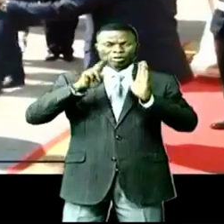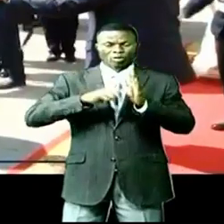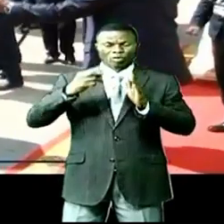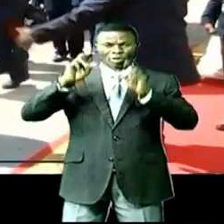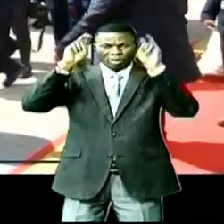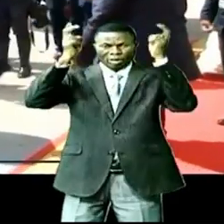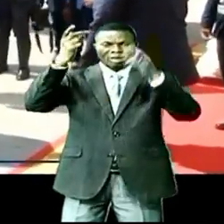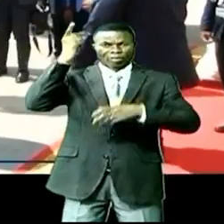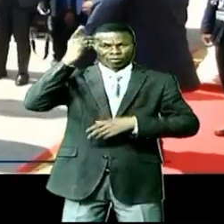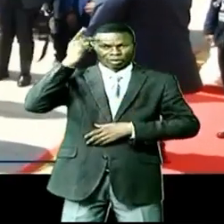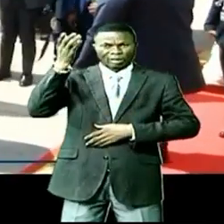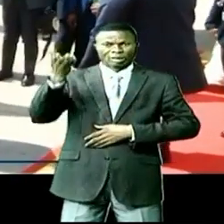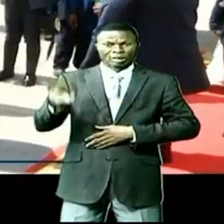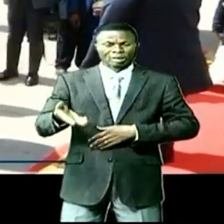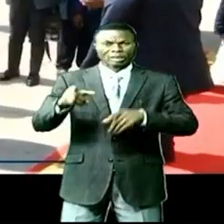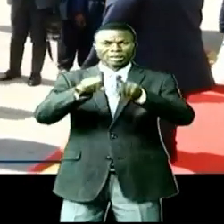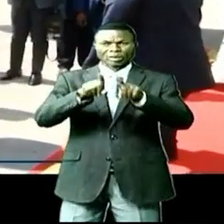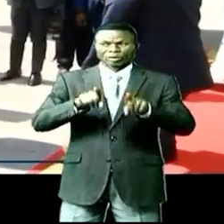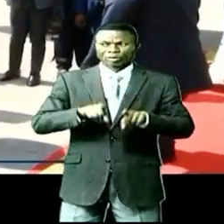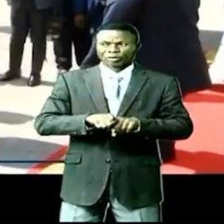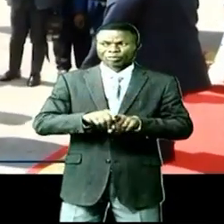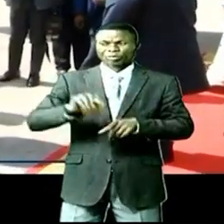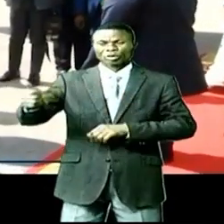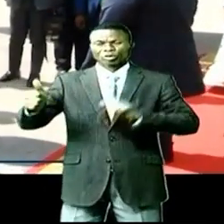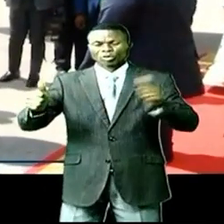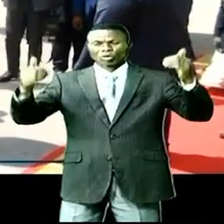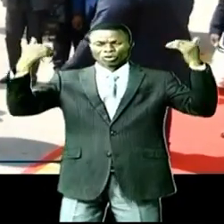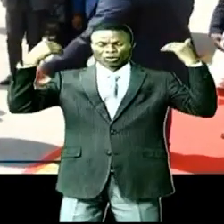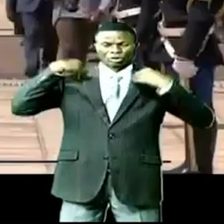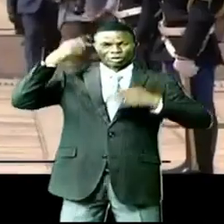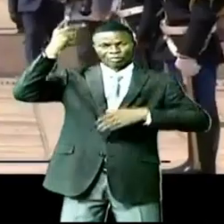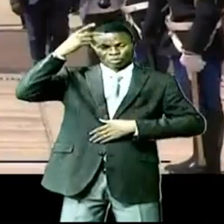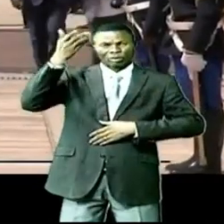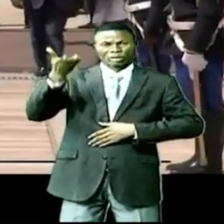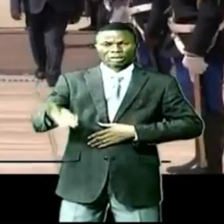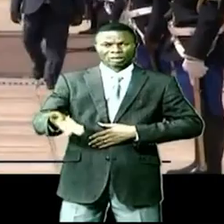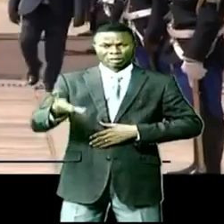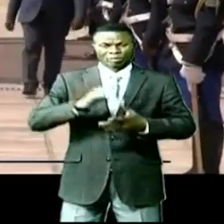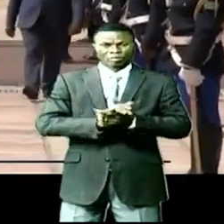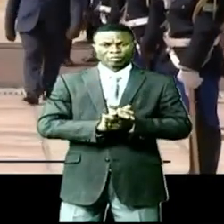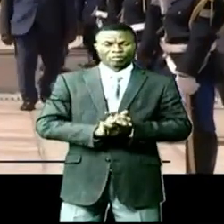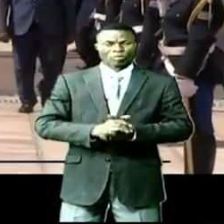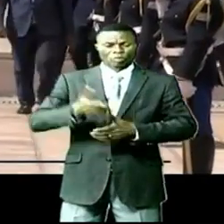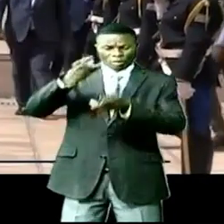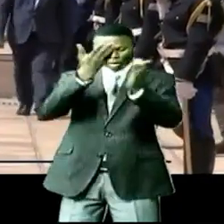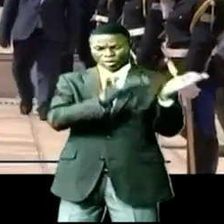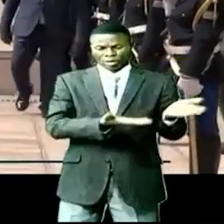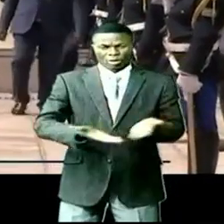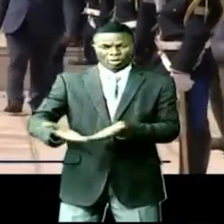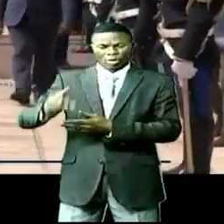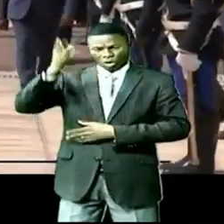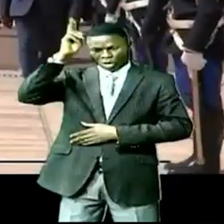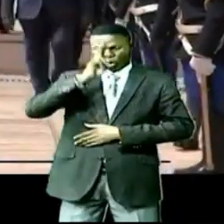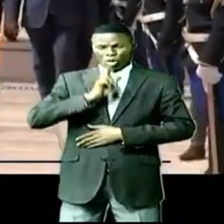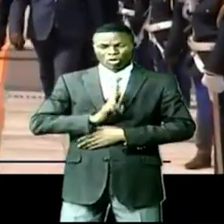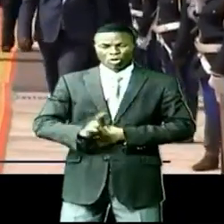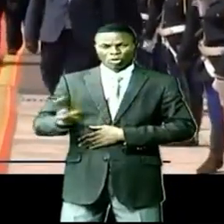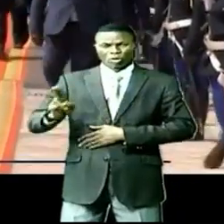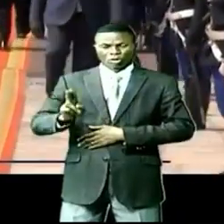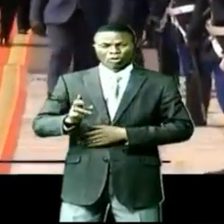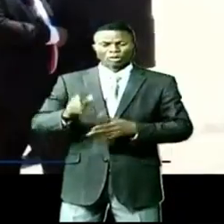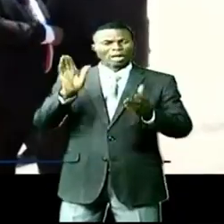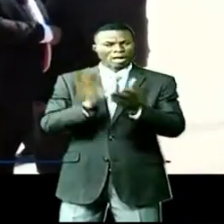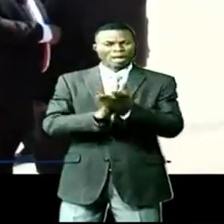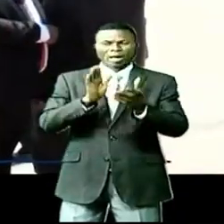Kinshasa, Jantiningo Bilambaka et d'autres personnalités du pays. Un protocole d'honneur lui a été déroulé sous les